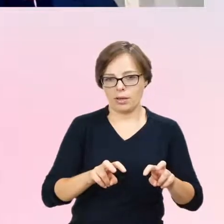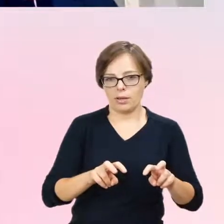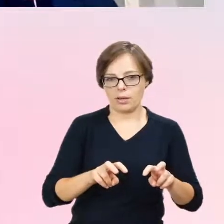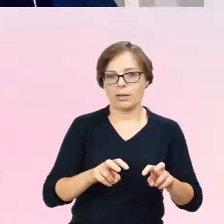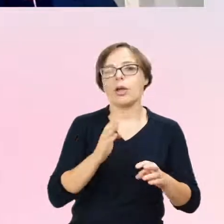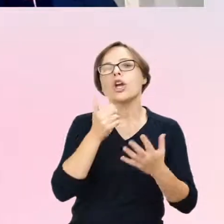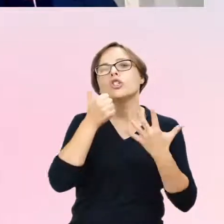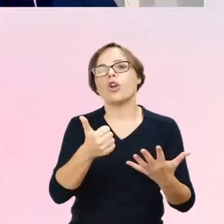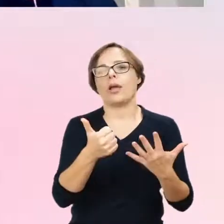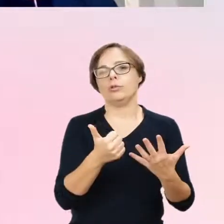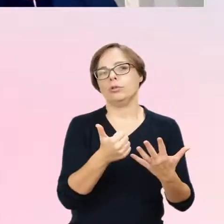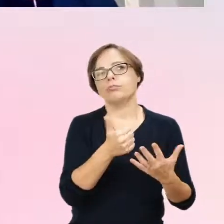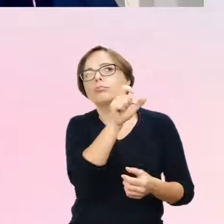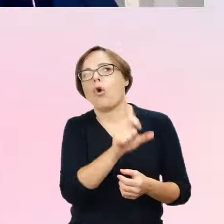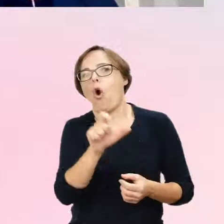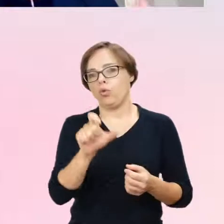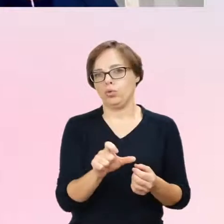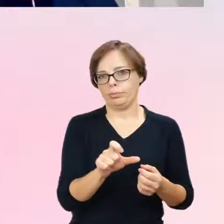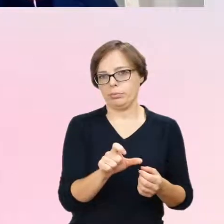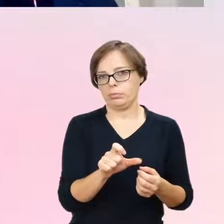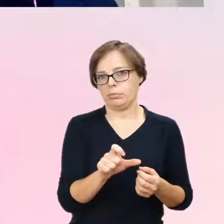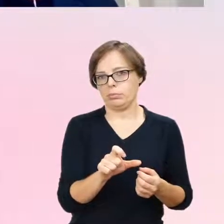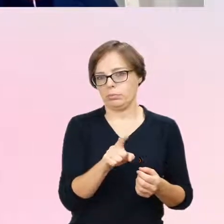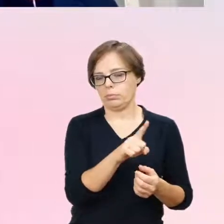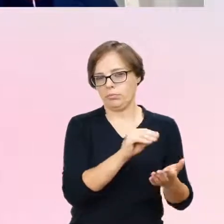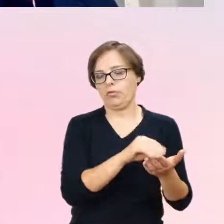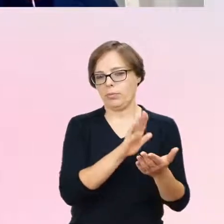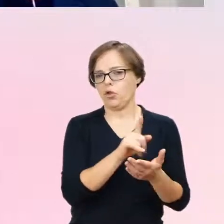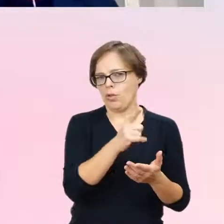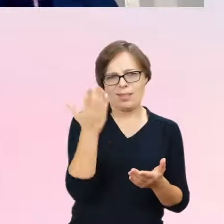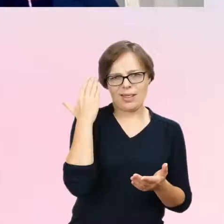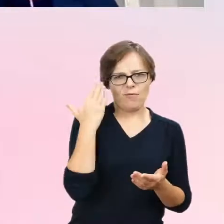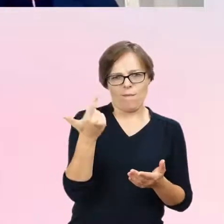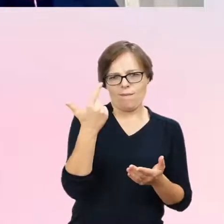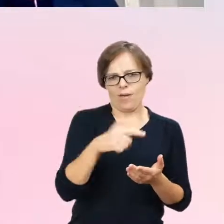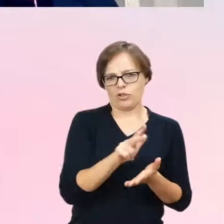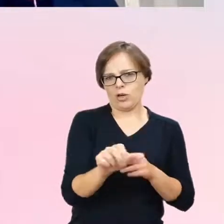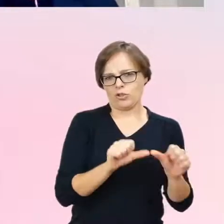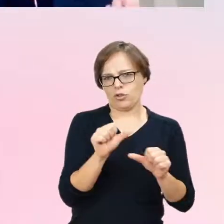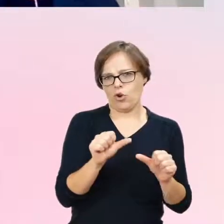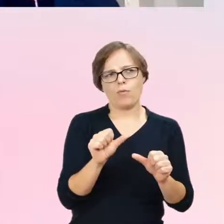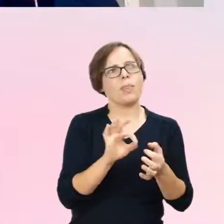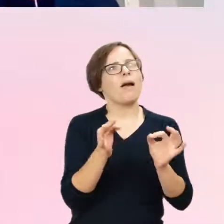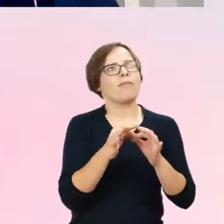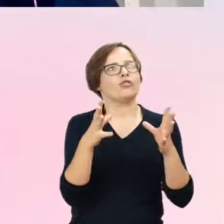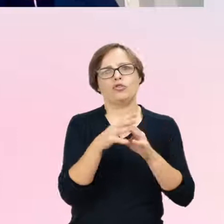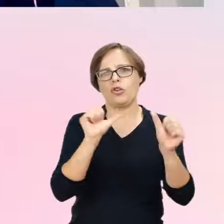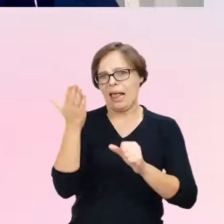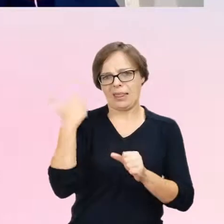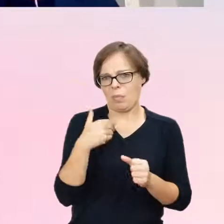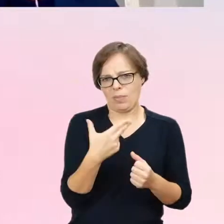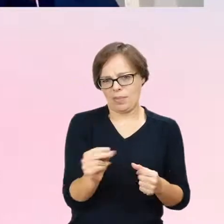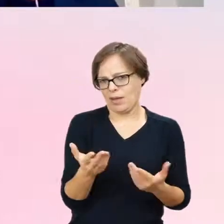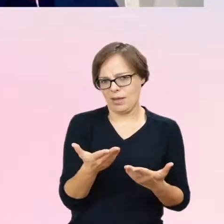opisów przypadków. Tak, to jest nie tak dawno, 2013 rok, tak, nawet nie dekada temu. Właściwie nie był to temat